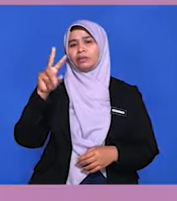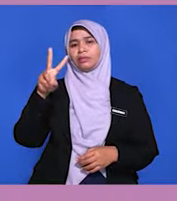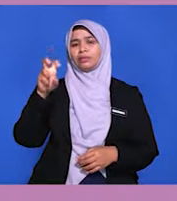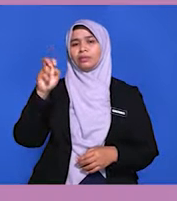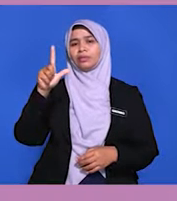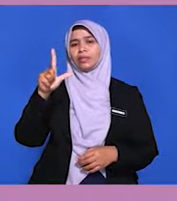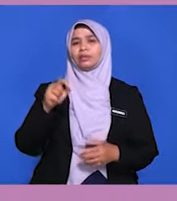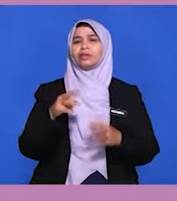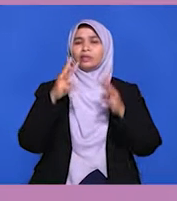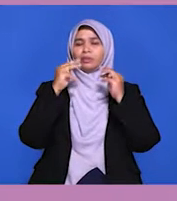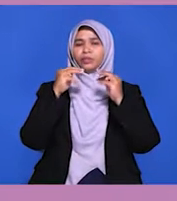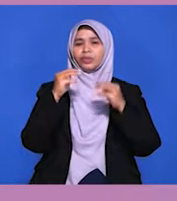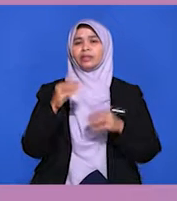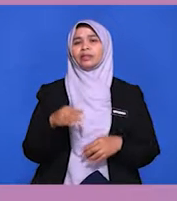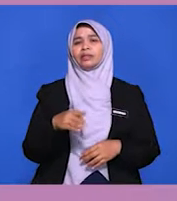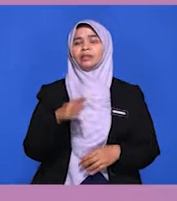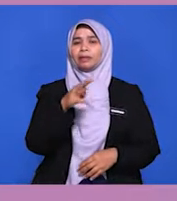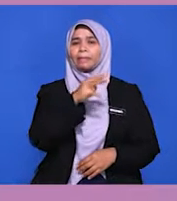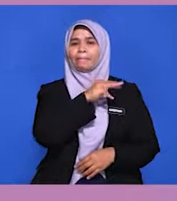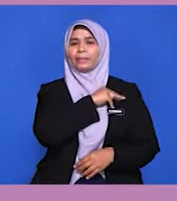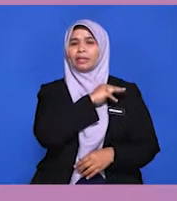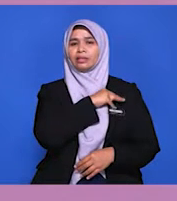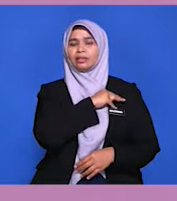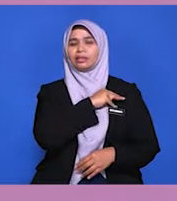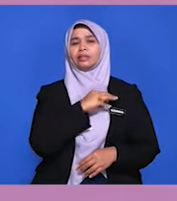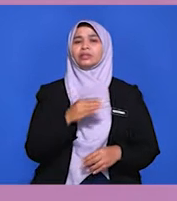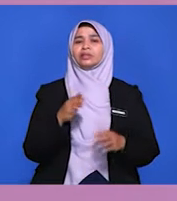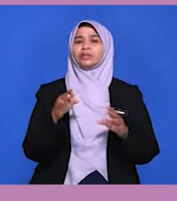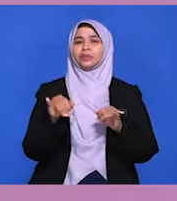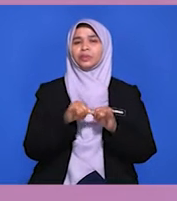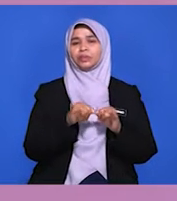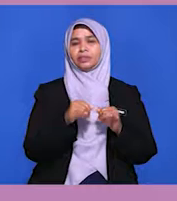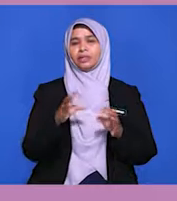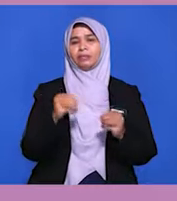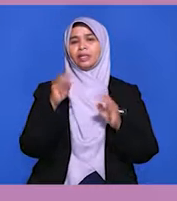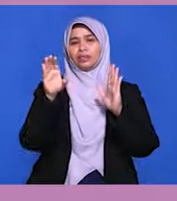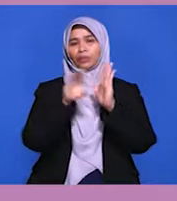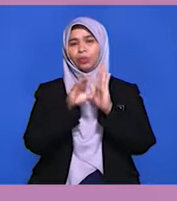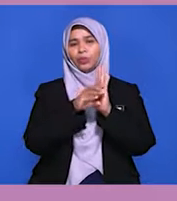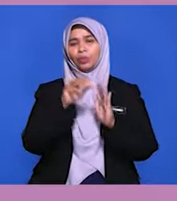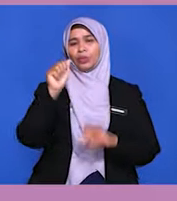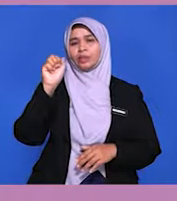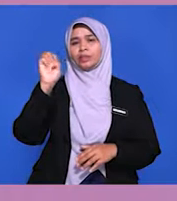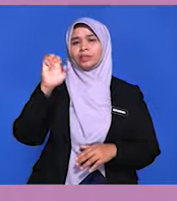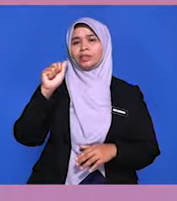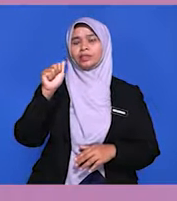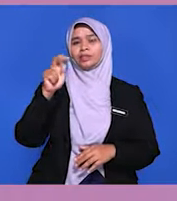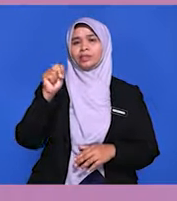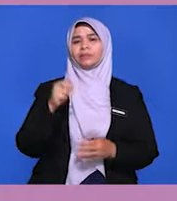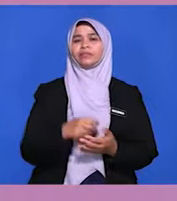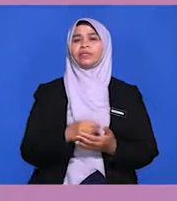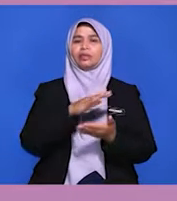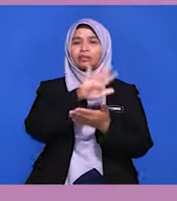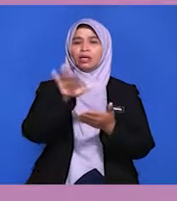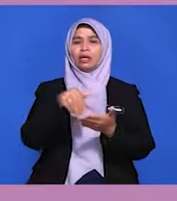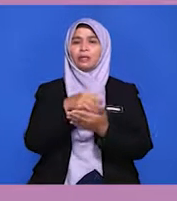Kedua, mesyuarat peringkat menteri. Masih mengambil contoh ASEAN, mesyuarat menteri-menteri ini disertai oleh